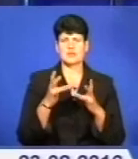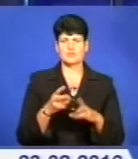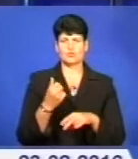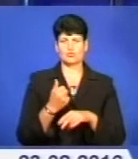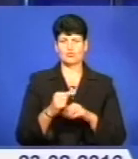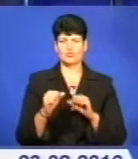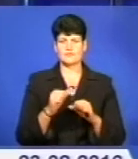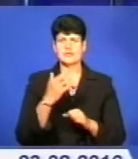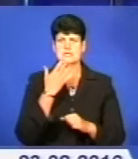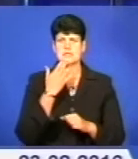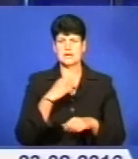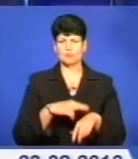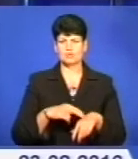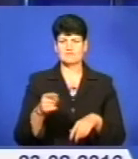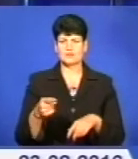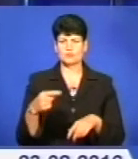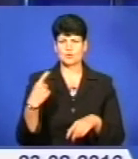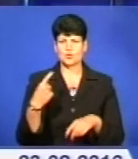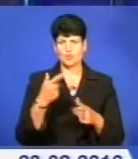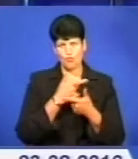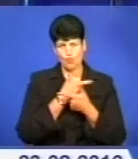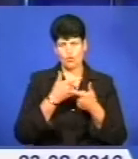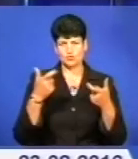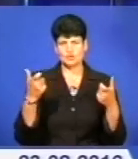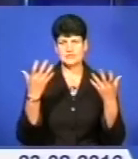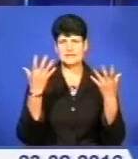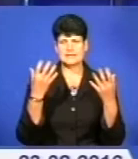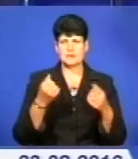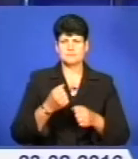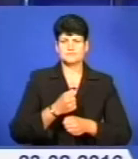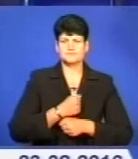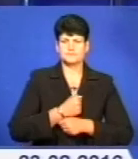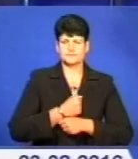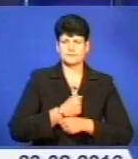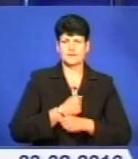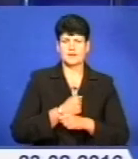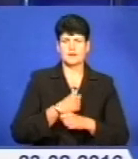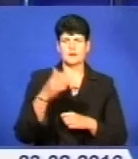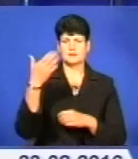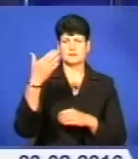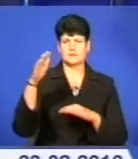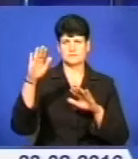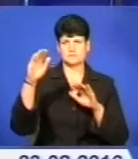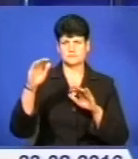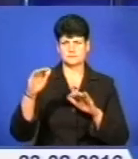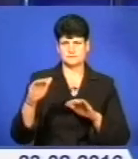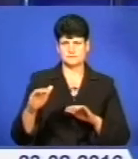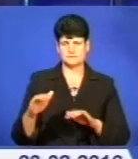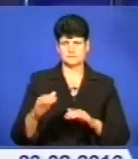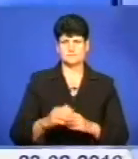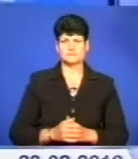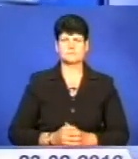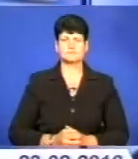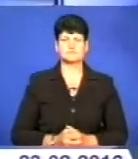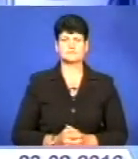управлінні Національної поліції в Тернобильській області оголошено днем скорботи та приспущено державний прапор на будівлі відомства.